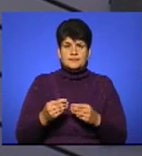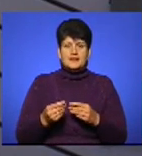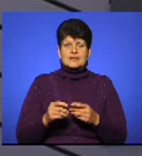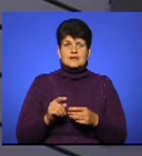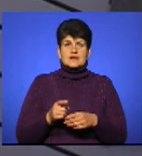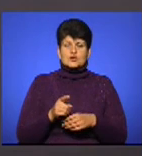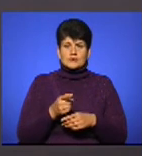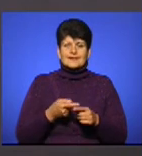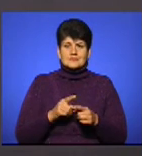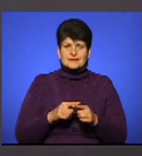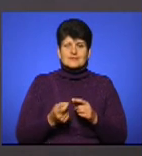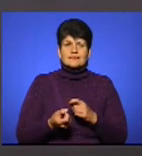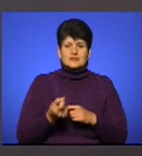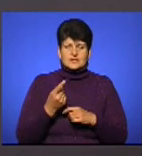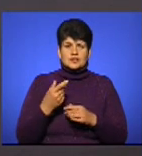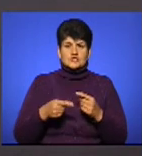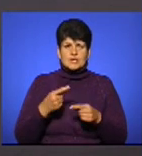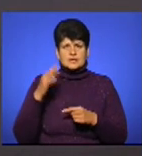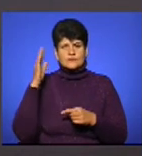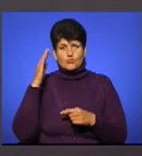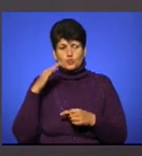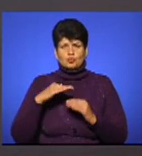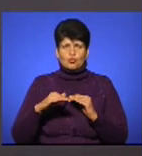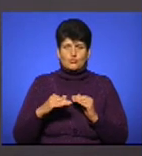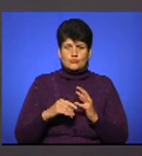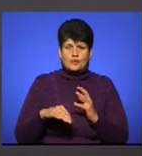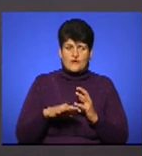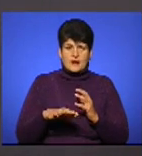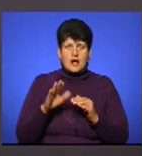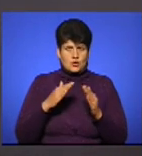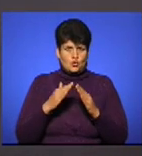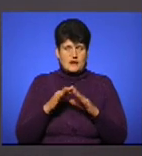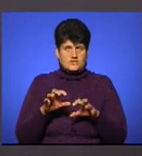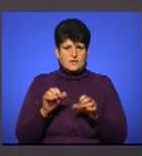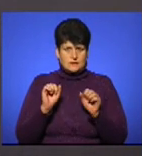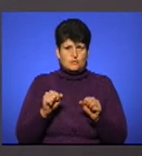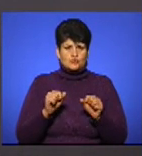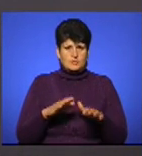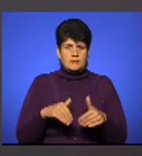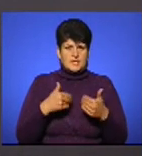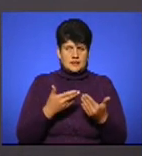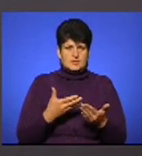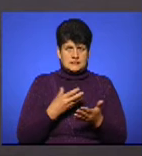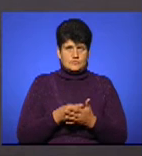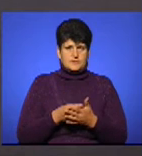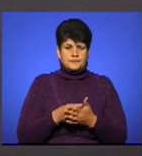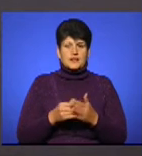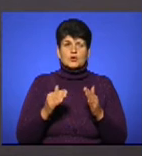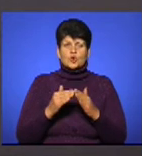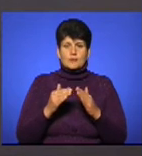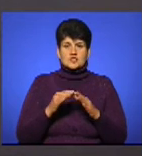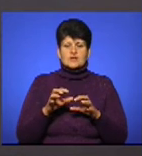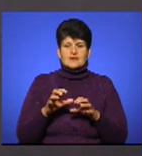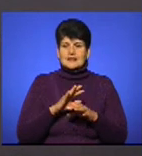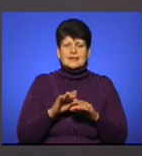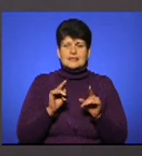передається через воду, через поверхні. оці домашні тварини можуть заразитися і передати своєму господарі? Домашні тварини не